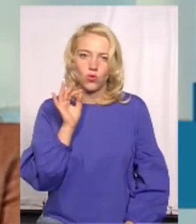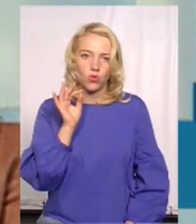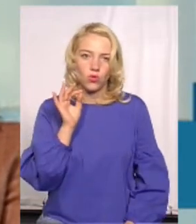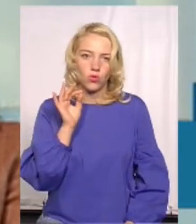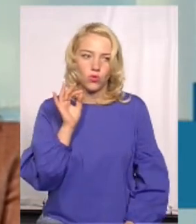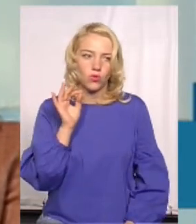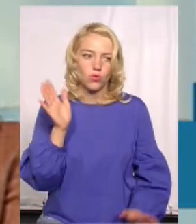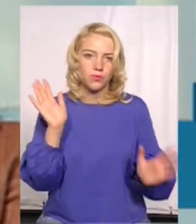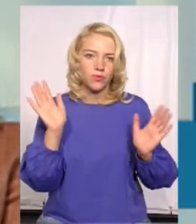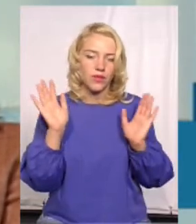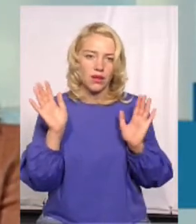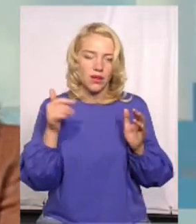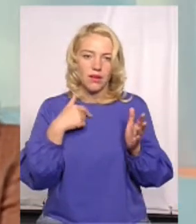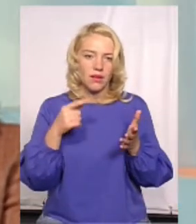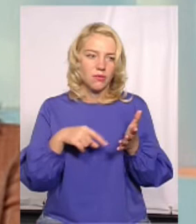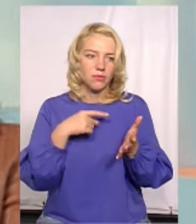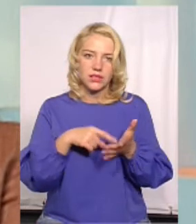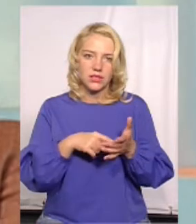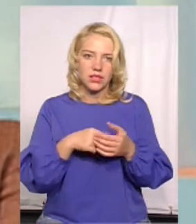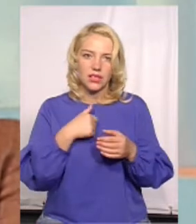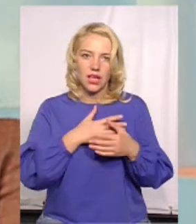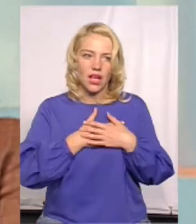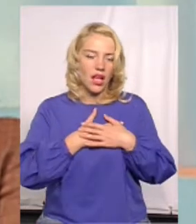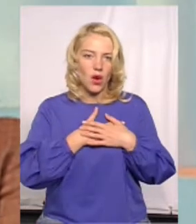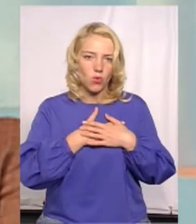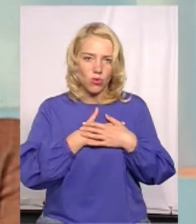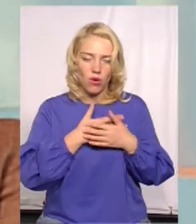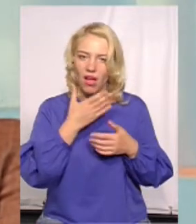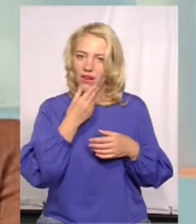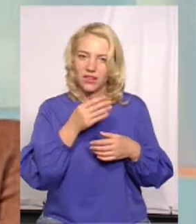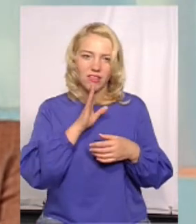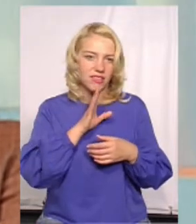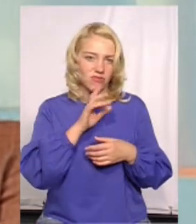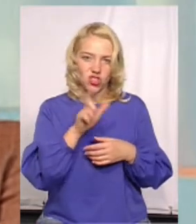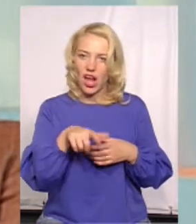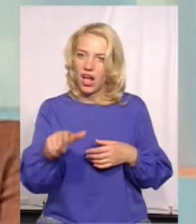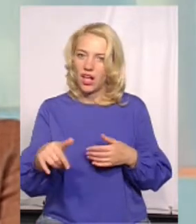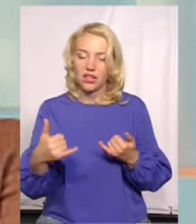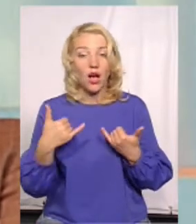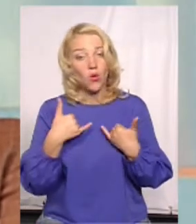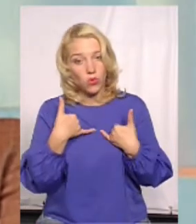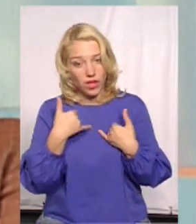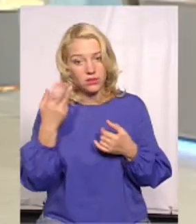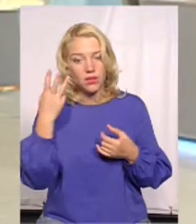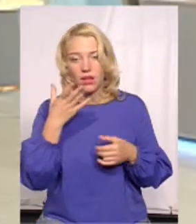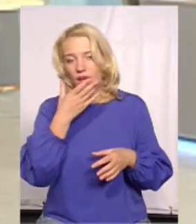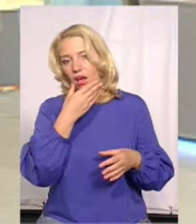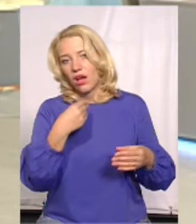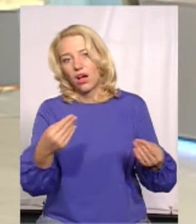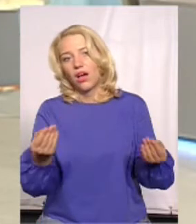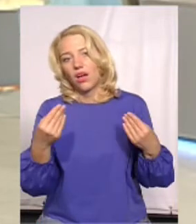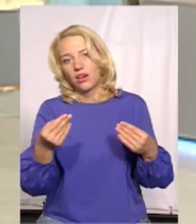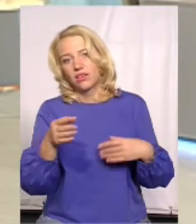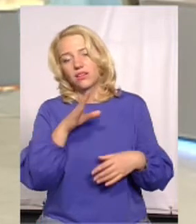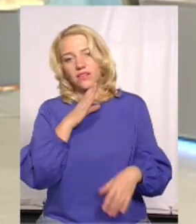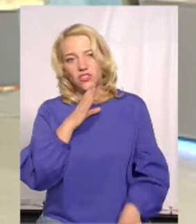був? Так, звичайно. Я люблю гарних дівчат, а в нас в Хмельницькому дуже гарні дівчата. Тут точно немає.